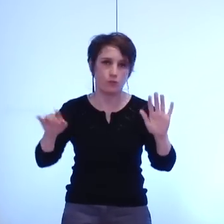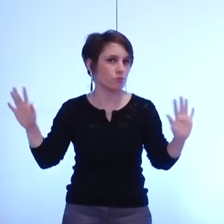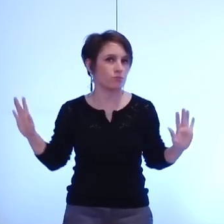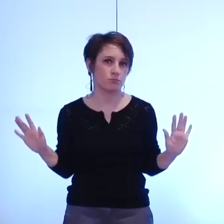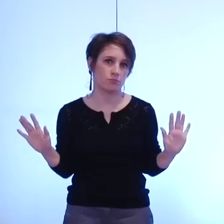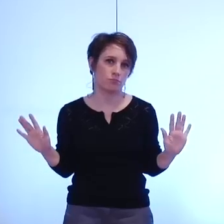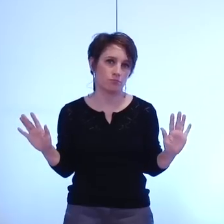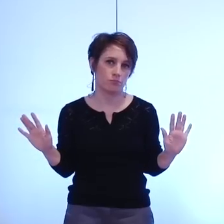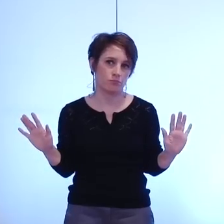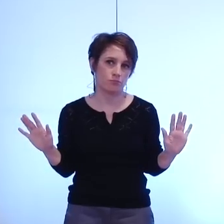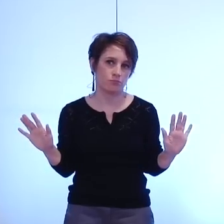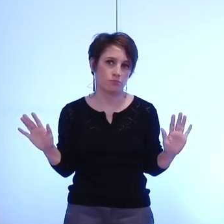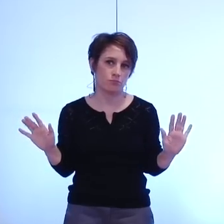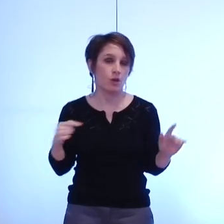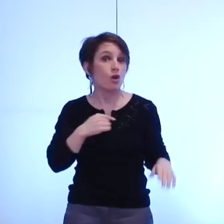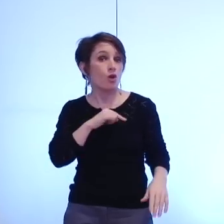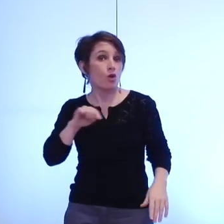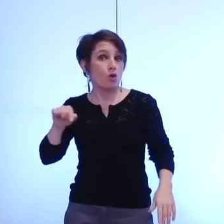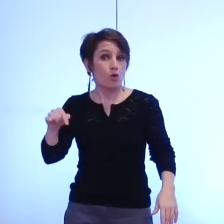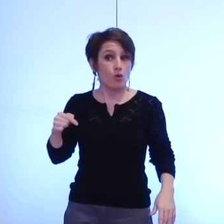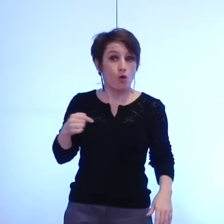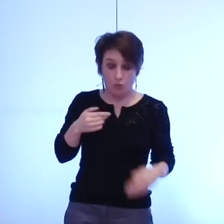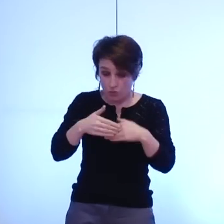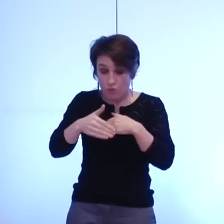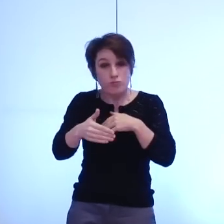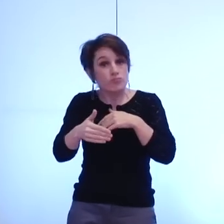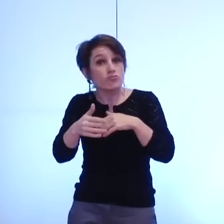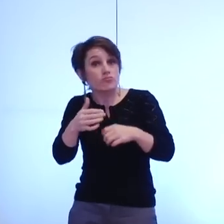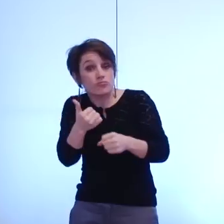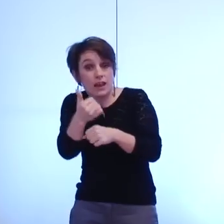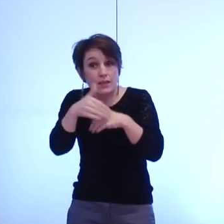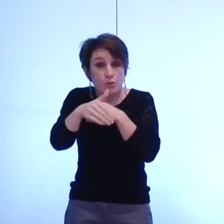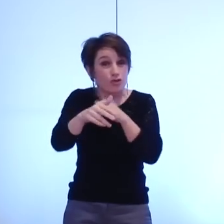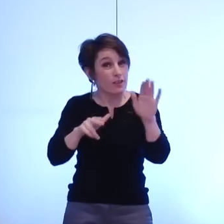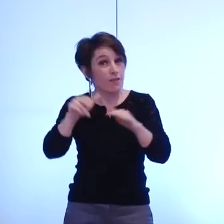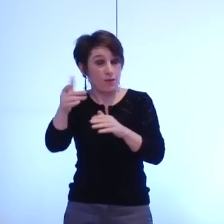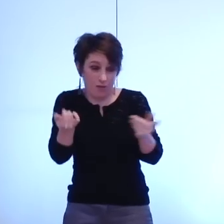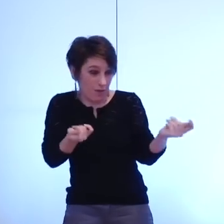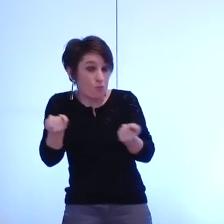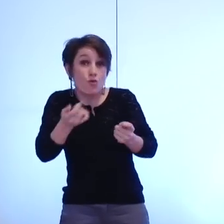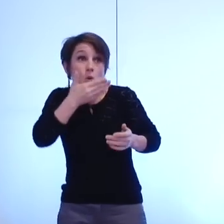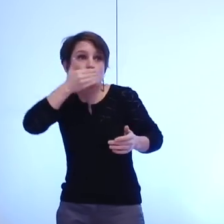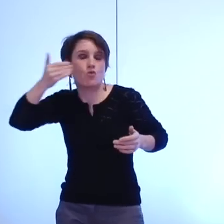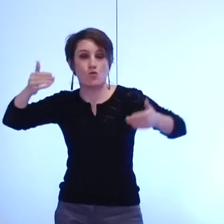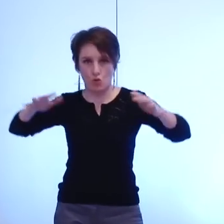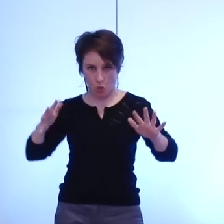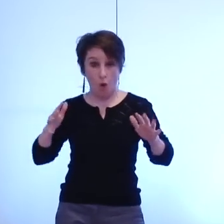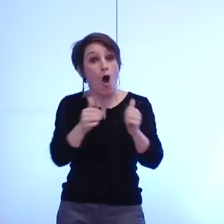qu'est-ce que nous faisons mieux demain à une échelle métropolitaine et ensemble